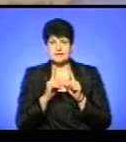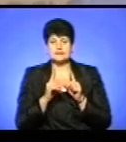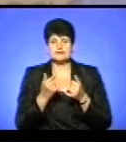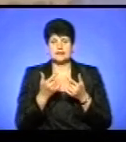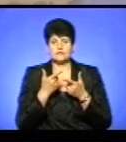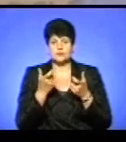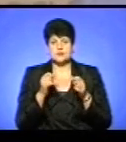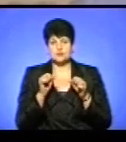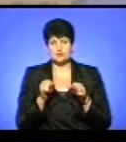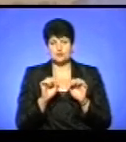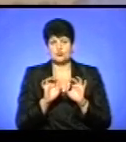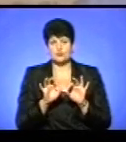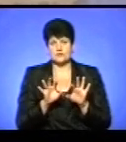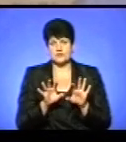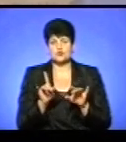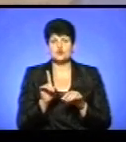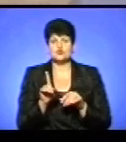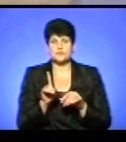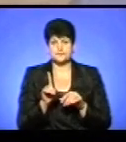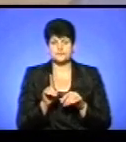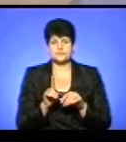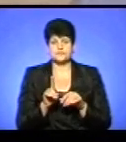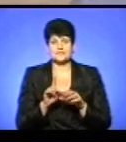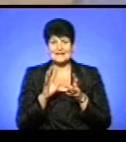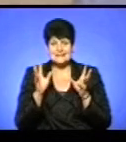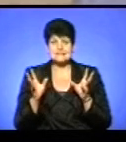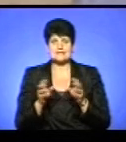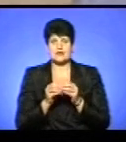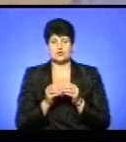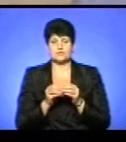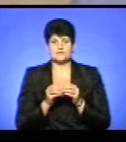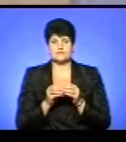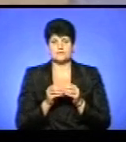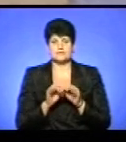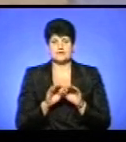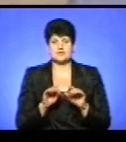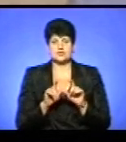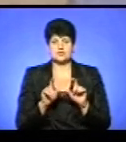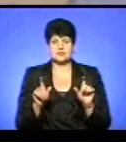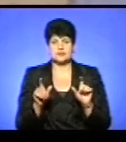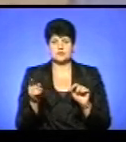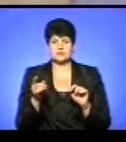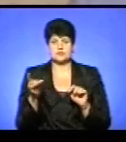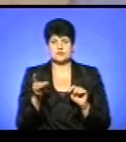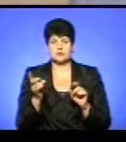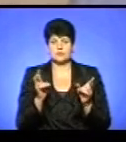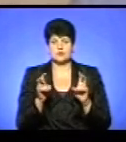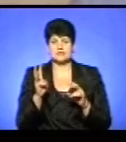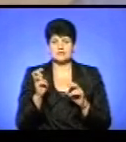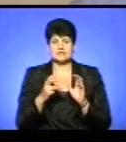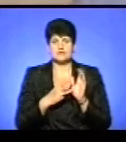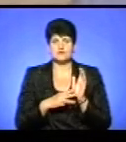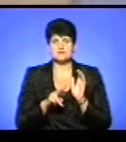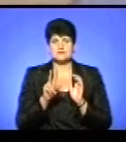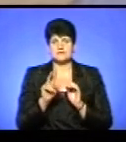можу прокоментувати, що загалом дитячі садки з Тернопільського району відвідують 382